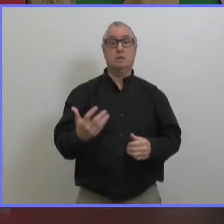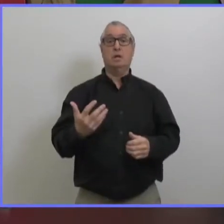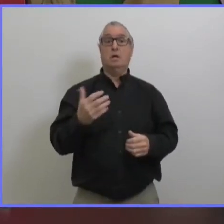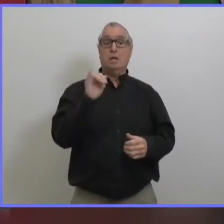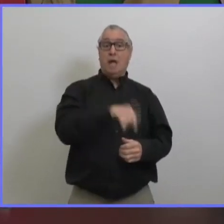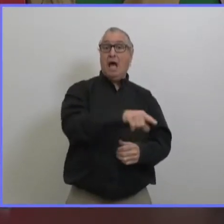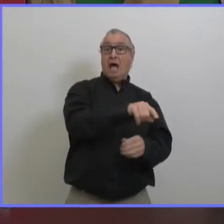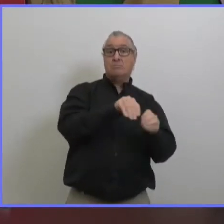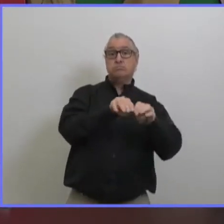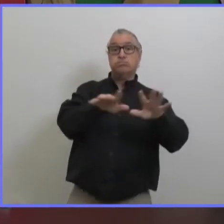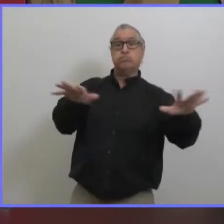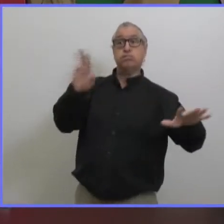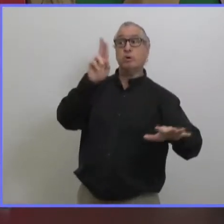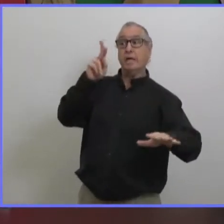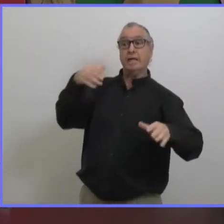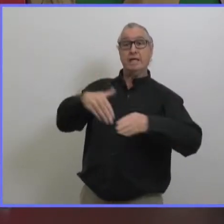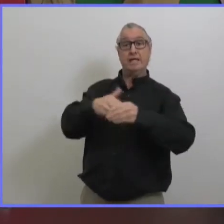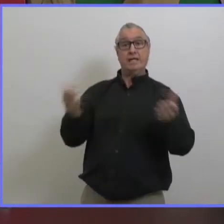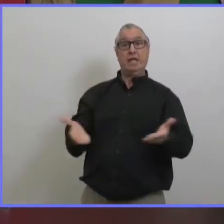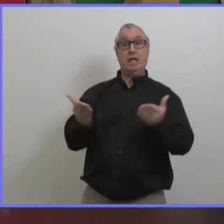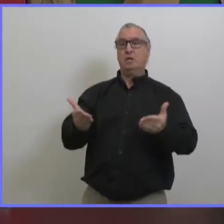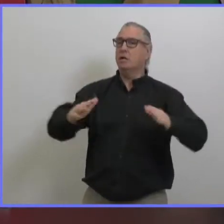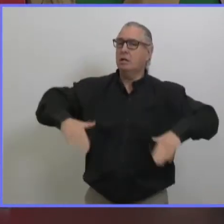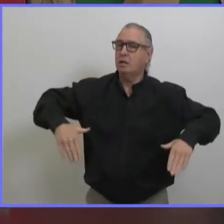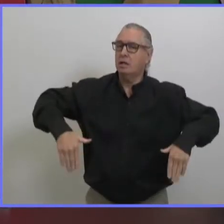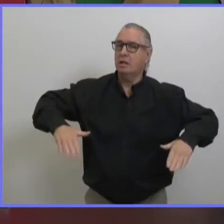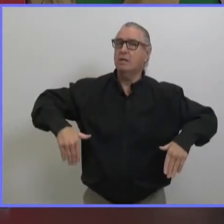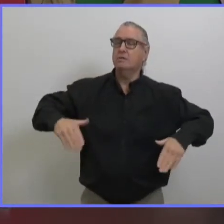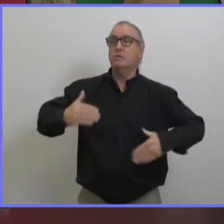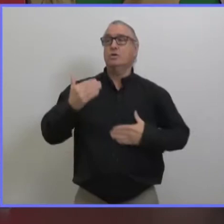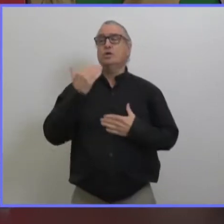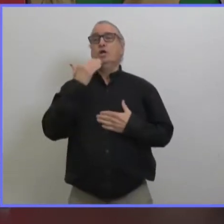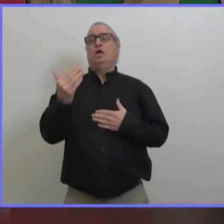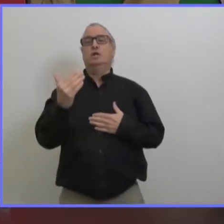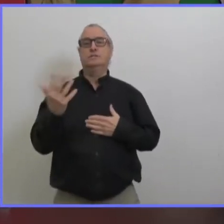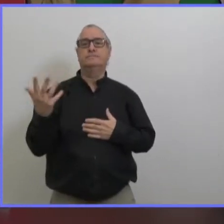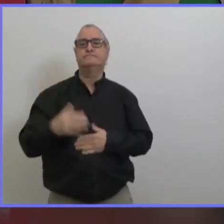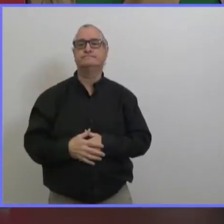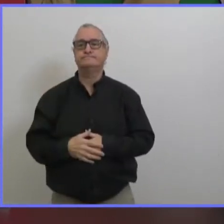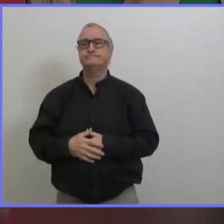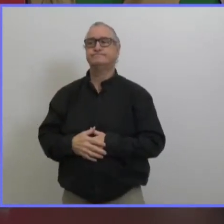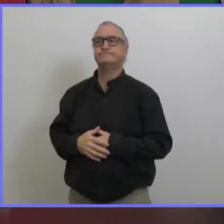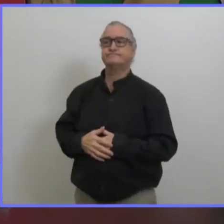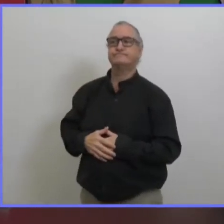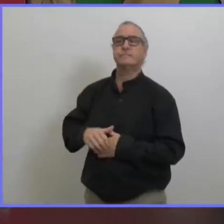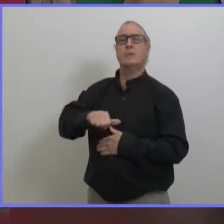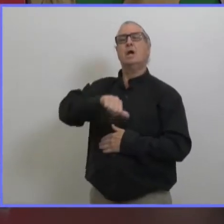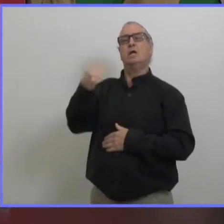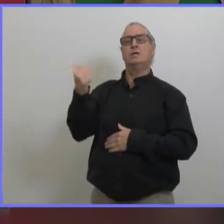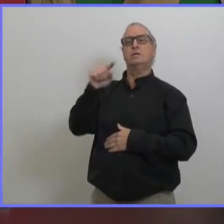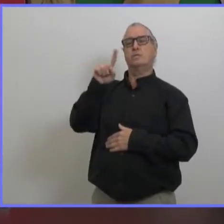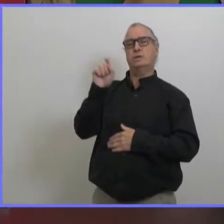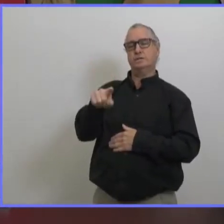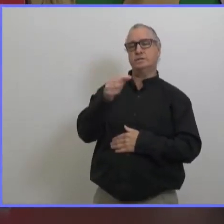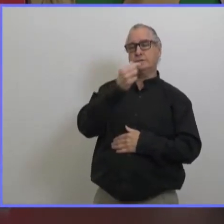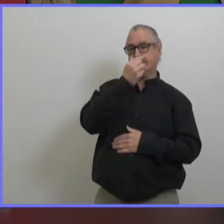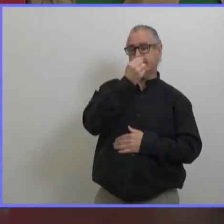cas là merci si on avait besoin